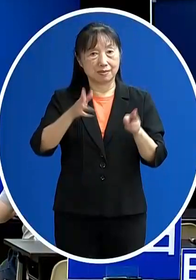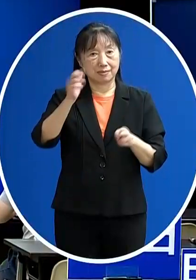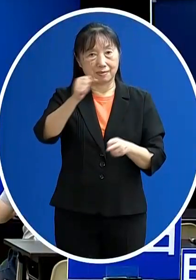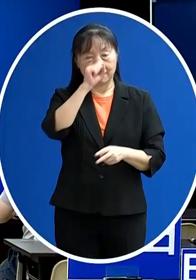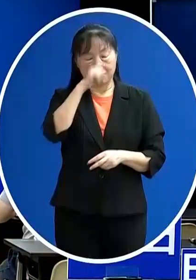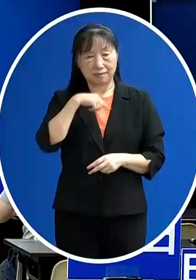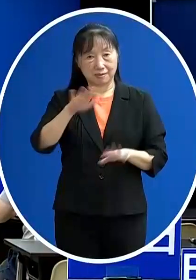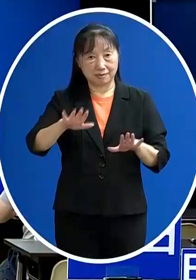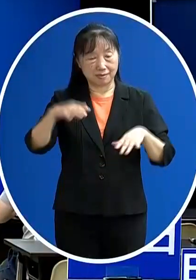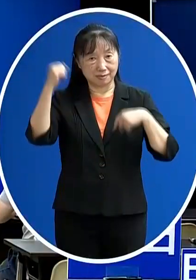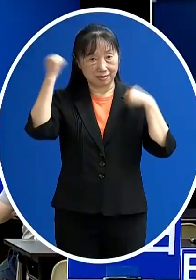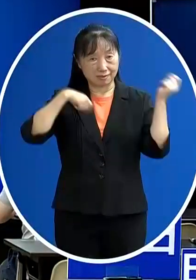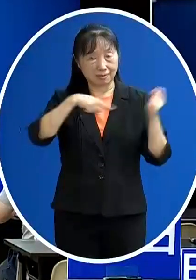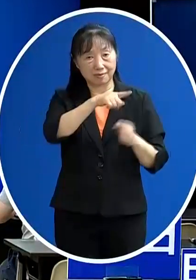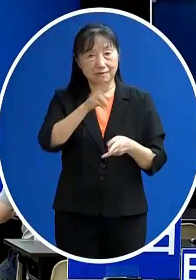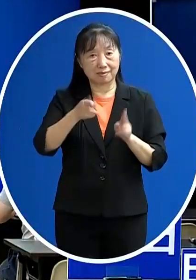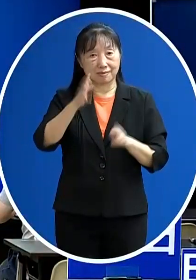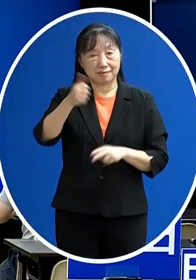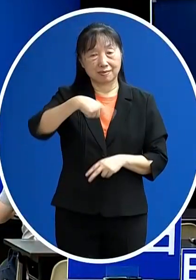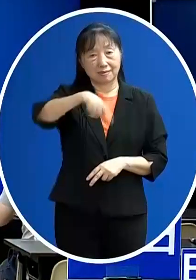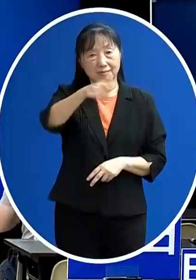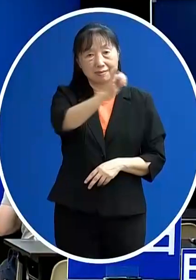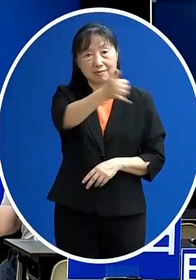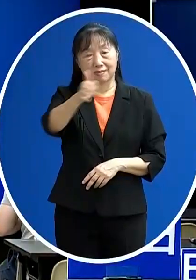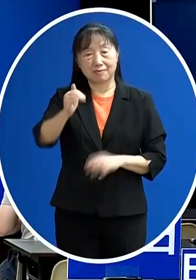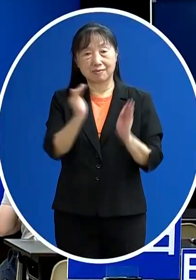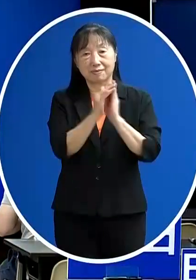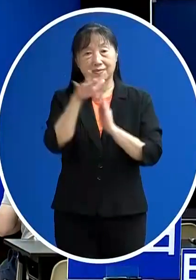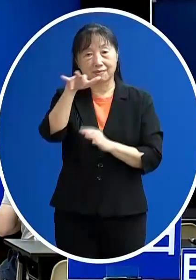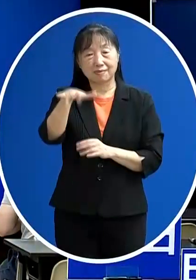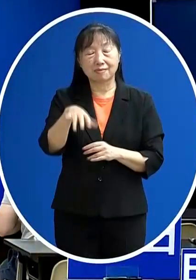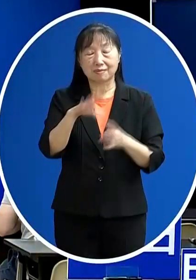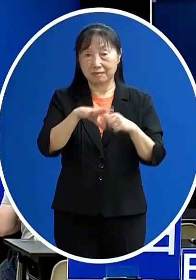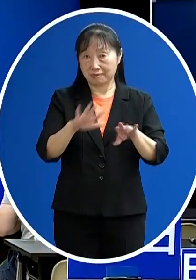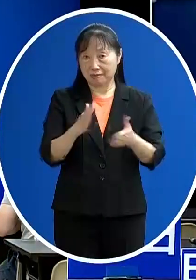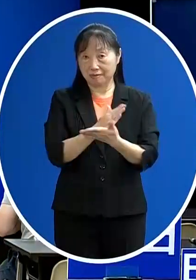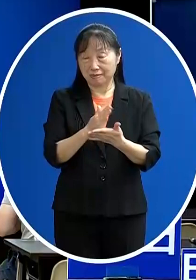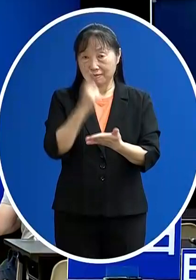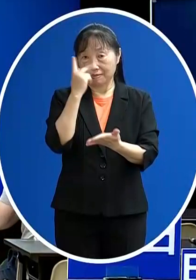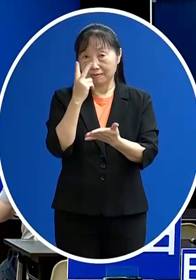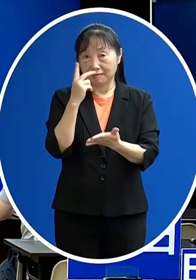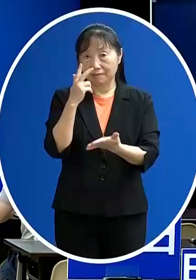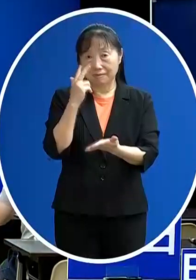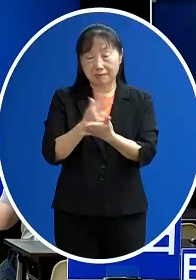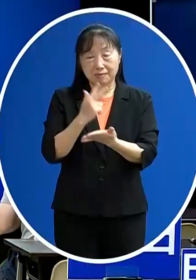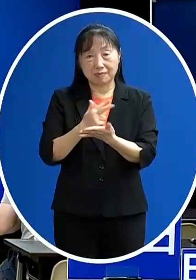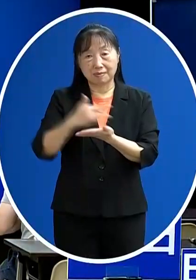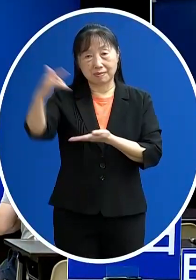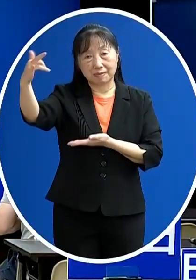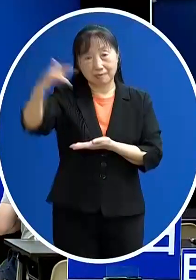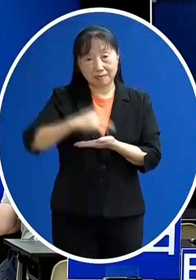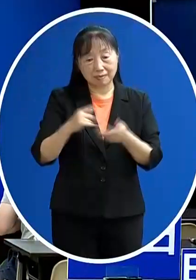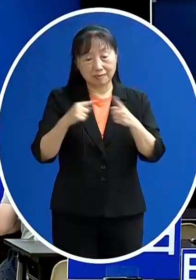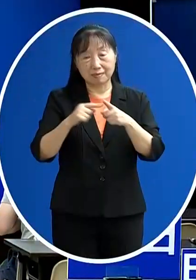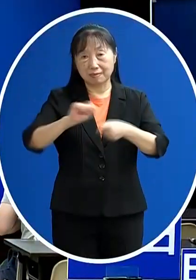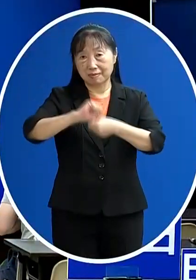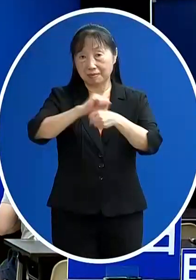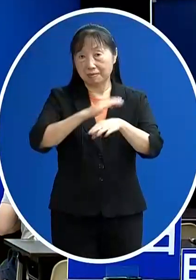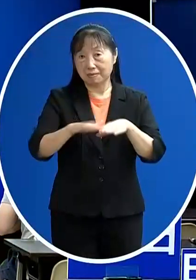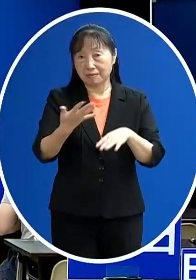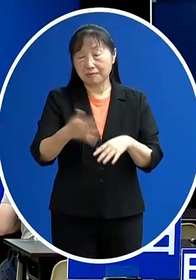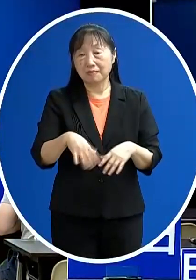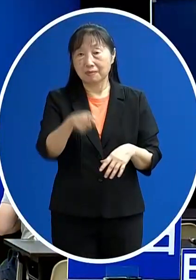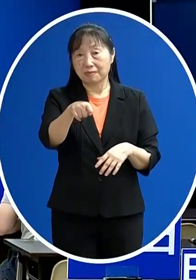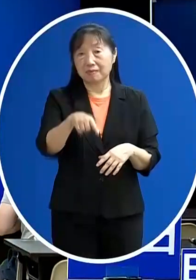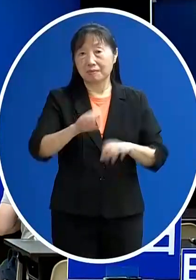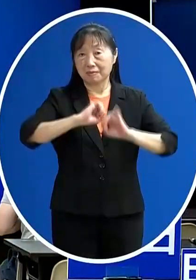今天上午指揮官視察陶基 表示未來會增評估會增加每週入境旅客的人數 那預計公佈的時間會再往